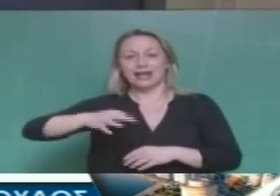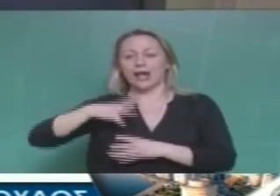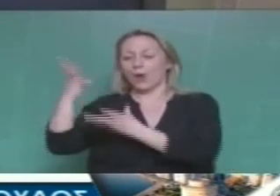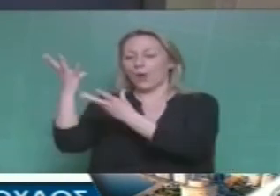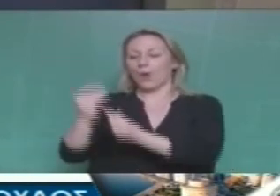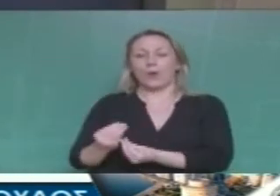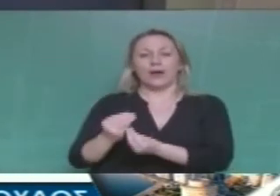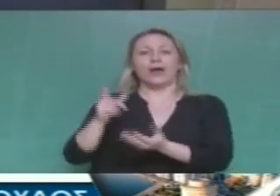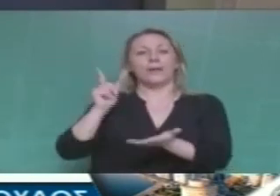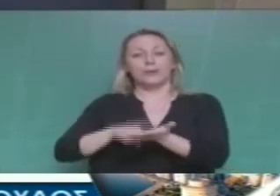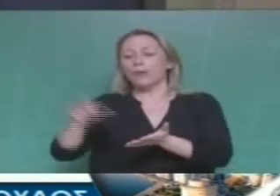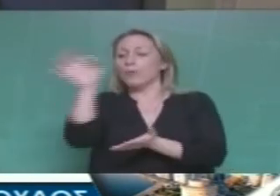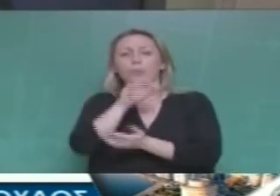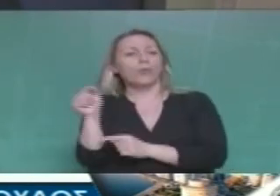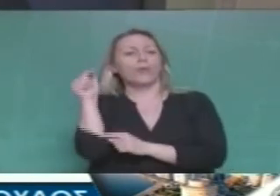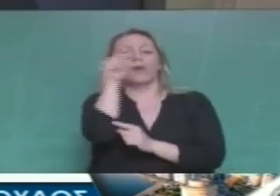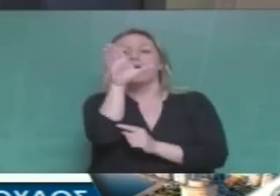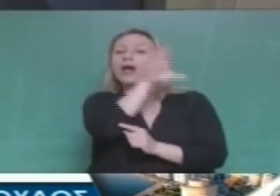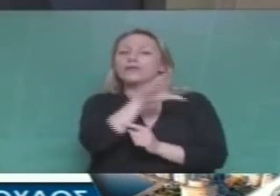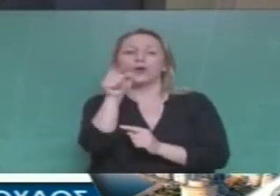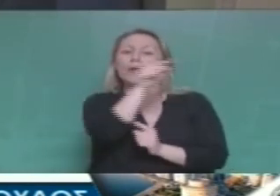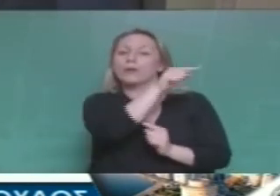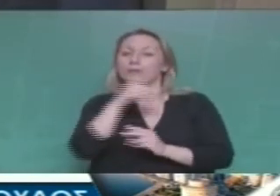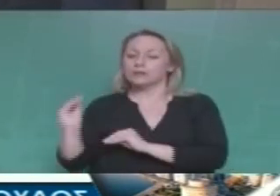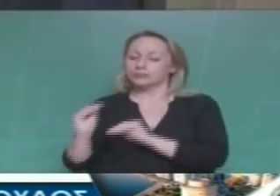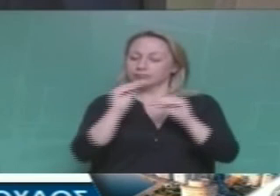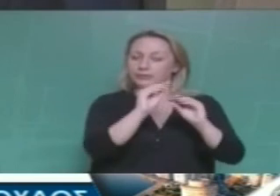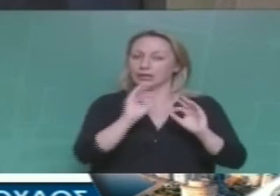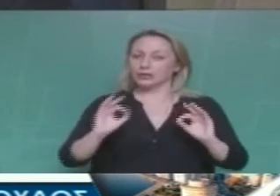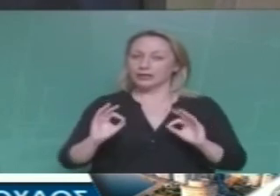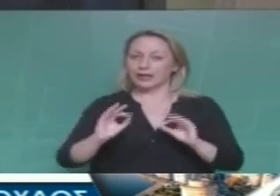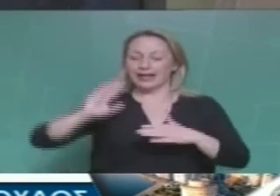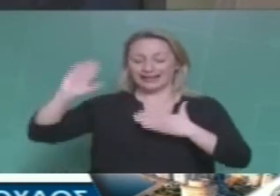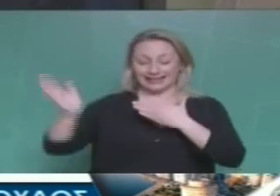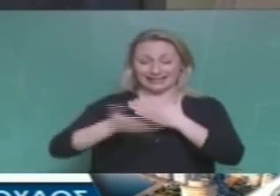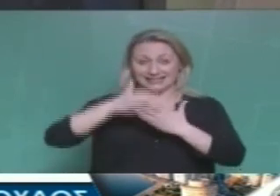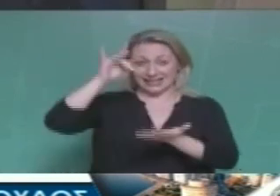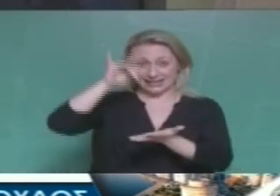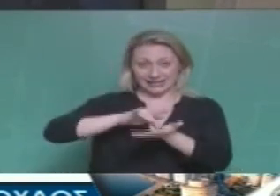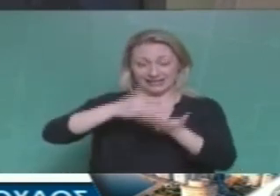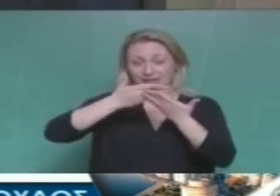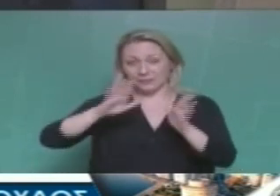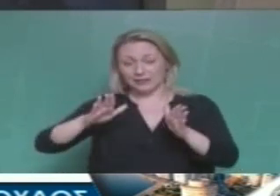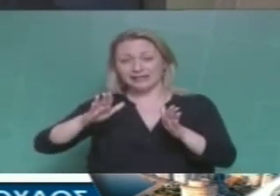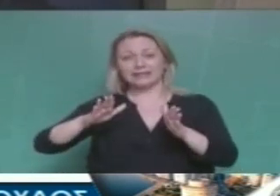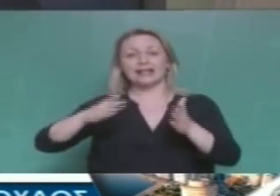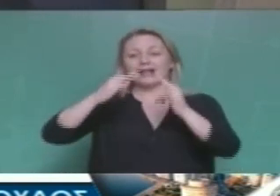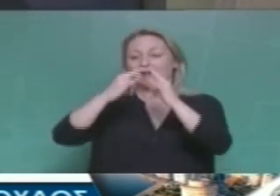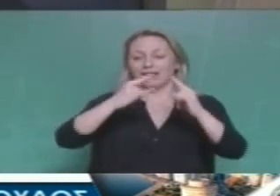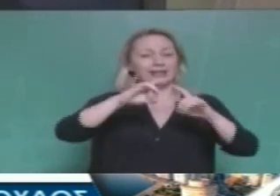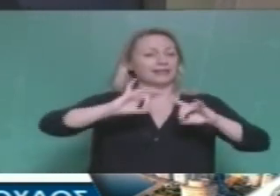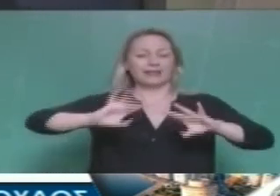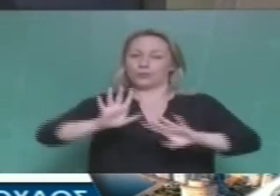και να οδηγηθούν εκεί που θέλουν στις χώρες του πραγματικού προορισμού τους ούτε κλειστά ούτε ανοιχτά hot spot πουθενά